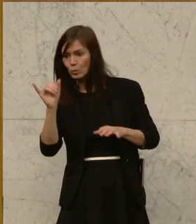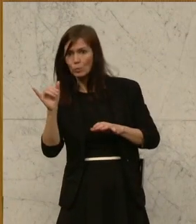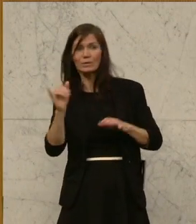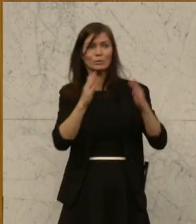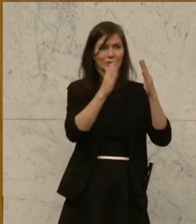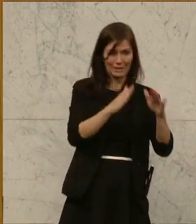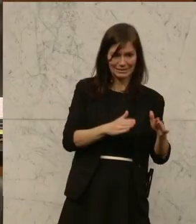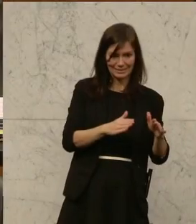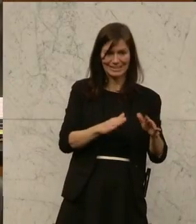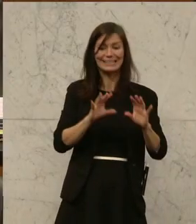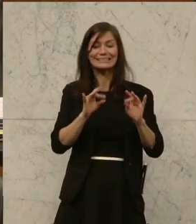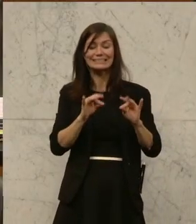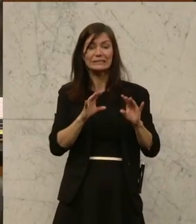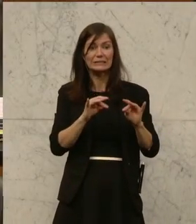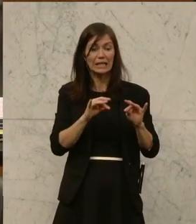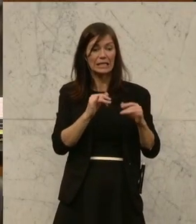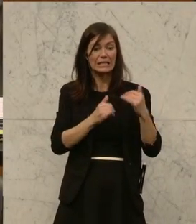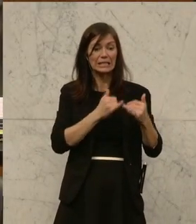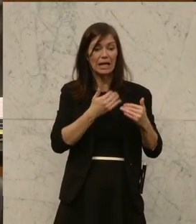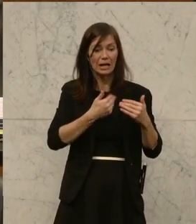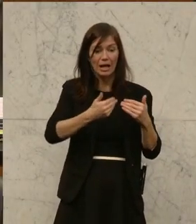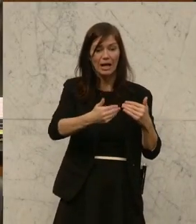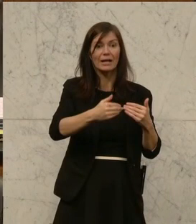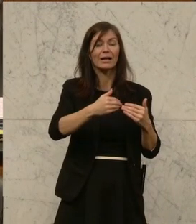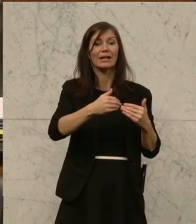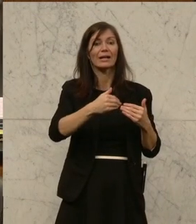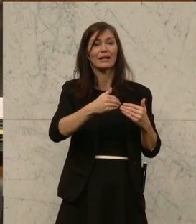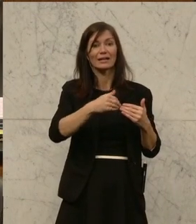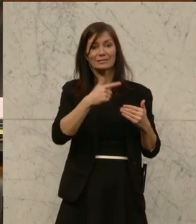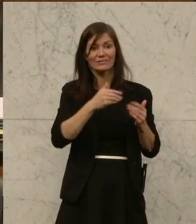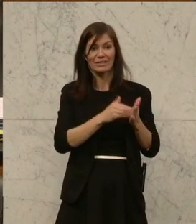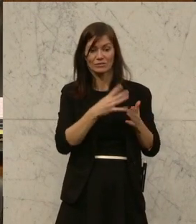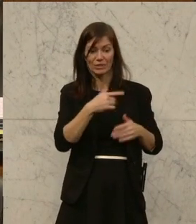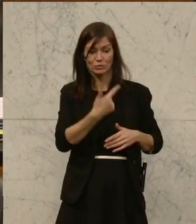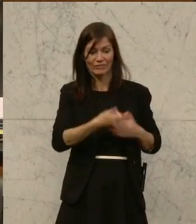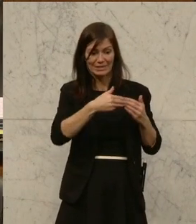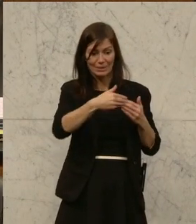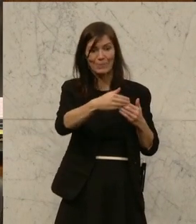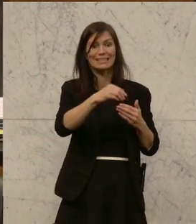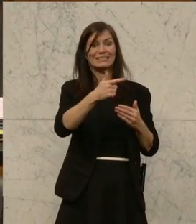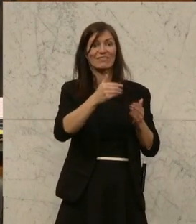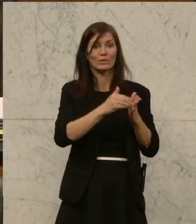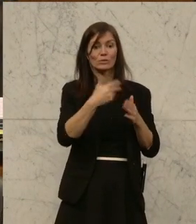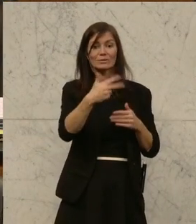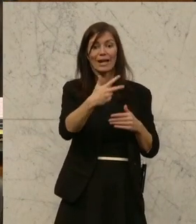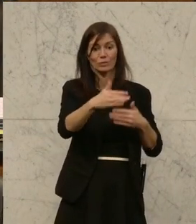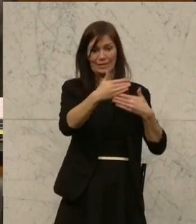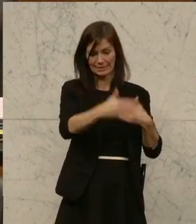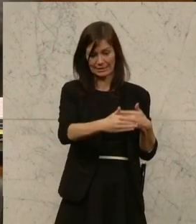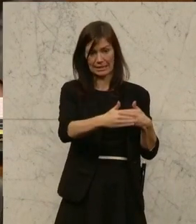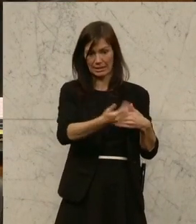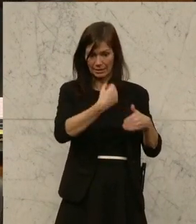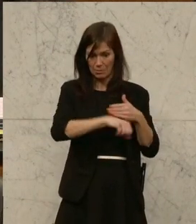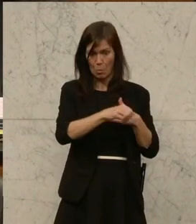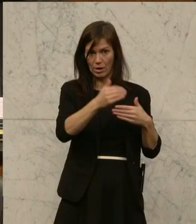zehn Jahrgänge von 2024 bis 1933, sind zehn Jahrgänge. Die Kollegin Belakowitsch, und